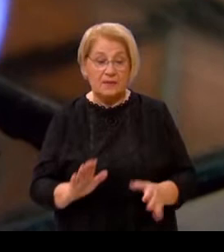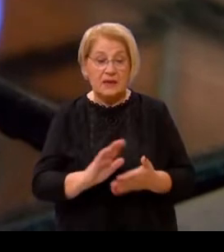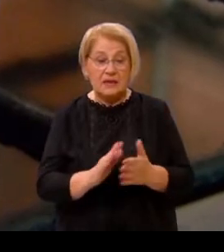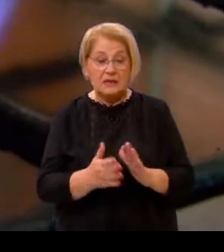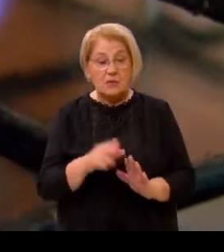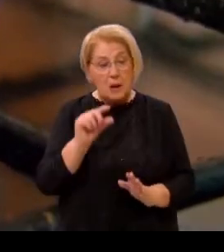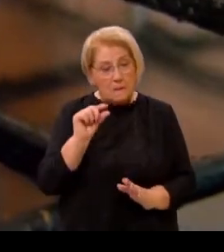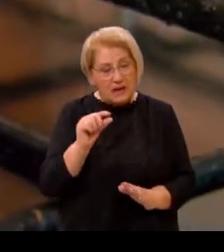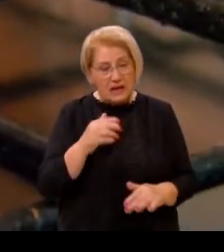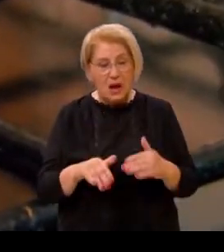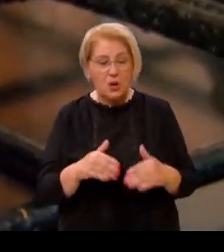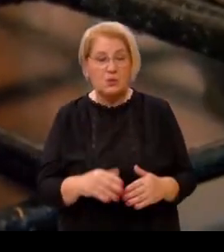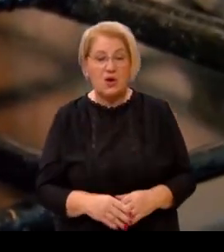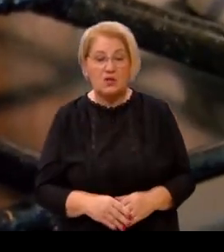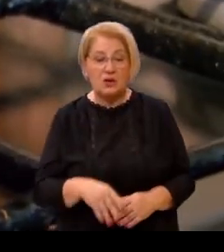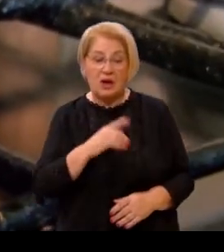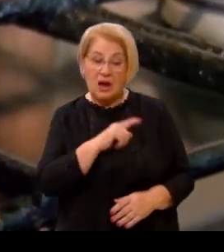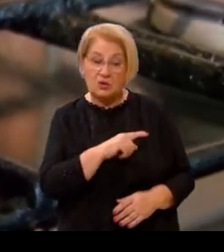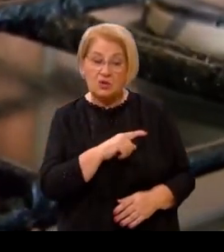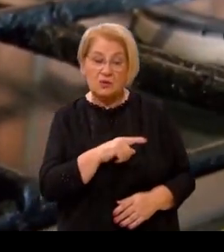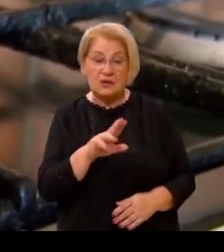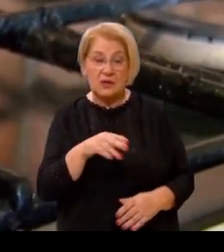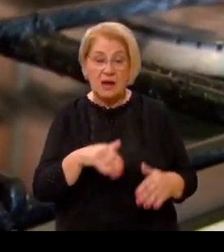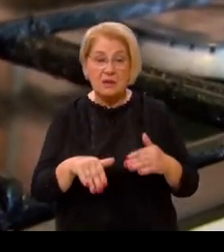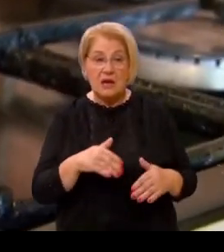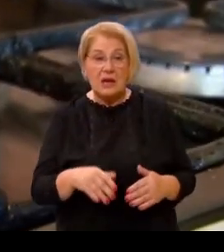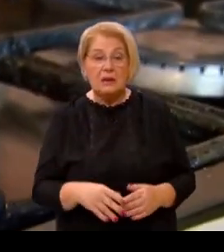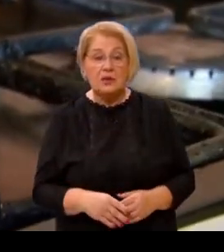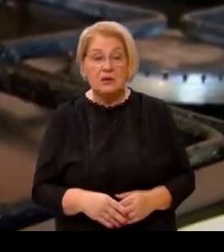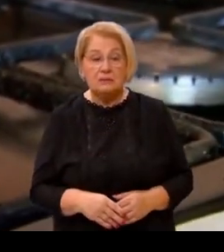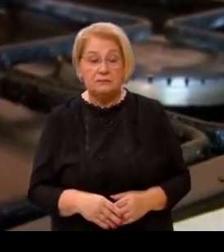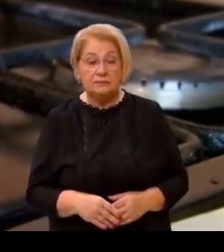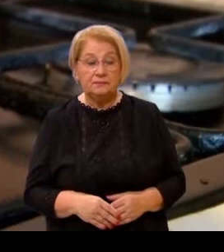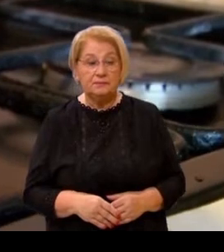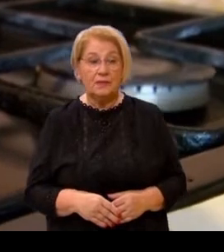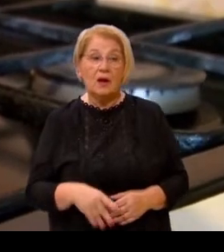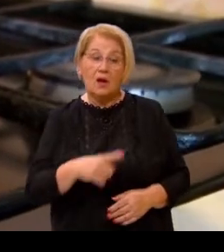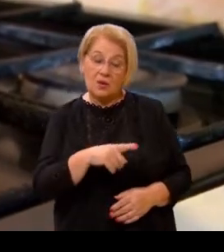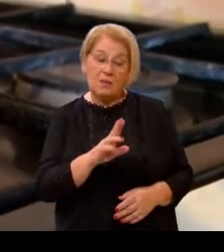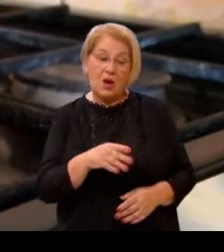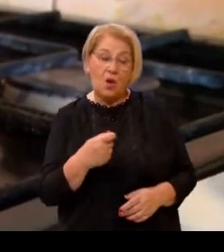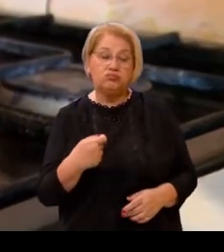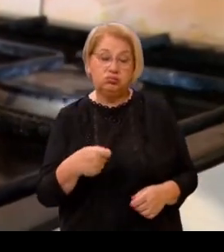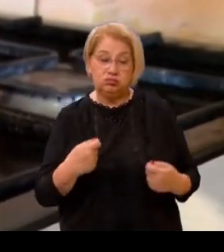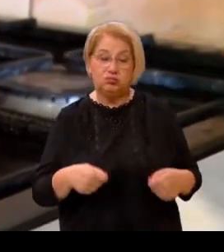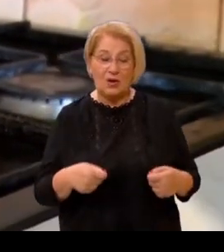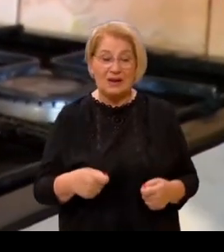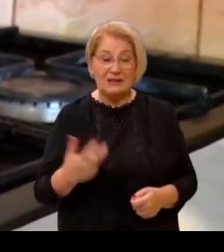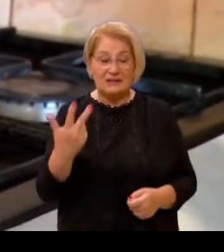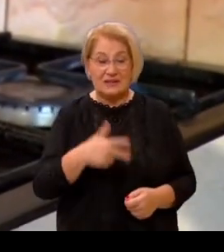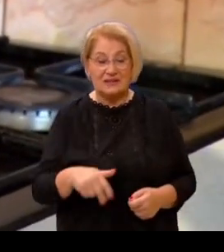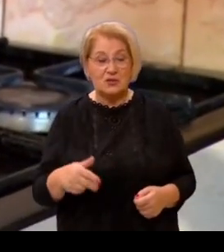minimalnu mirovinu, a ja imam mirovinu, već spadza među bogatije umirovljenike sa 3000